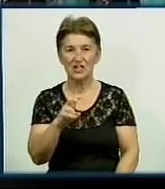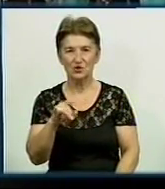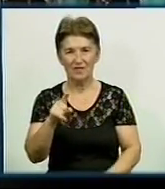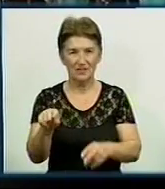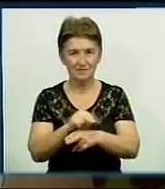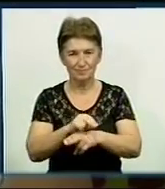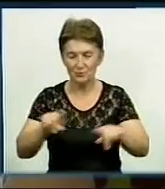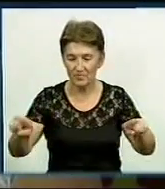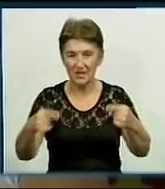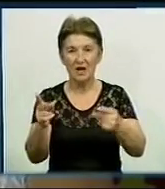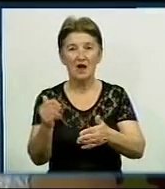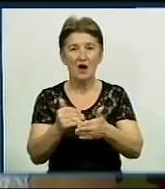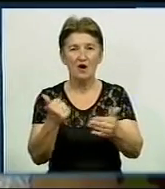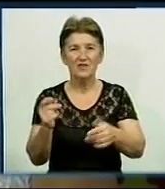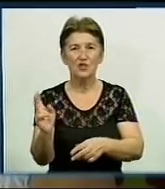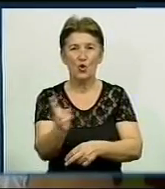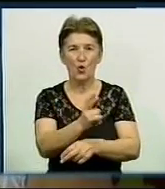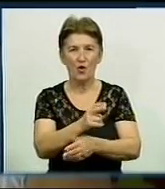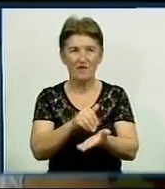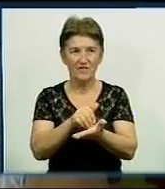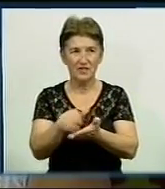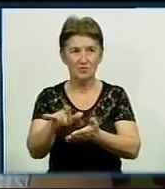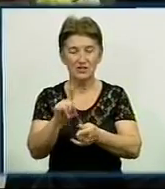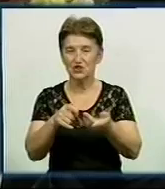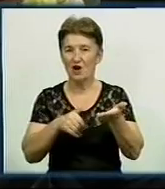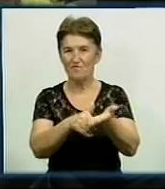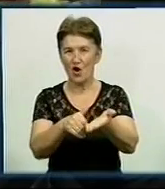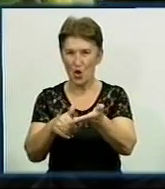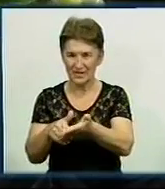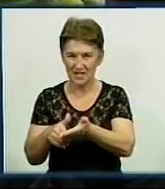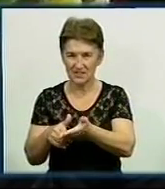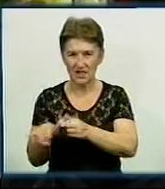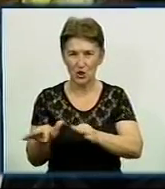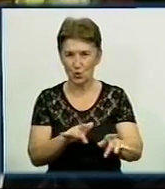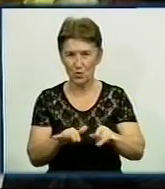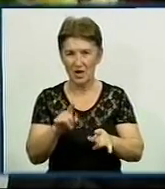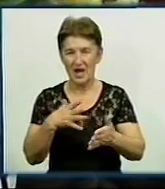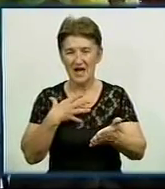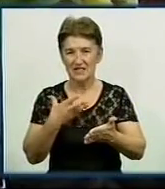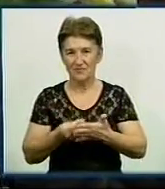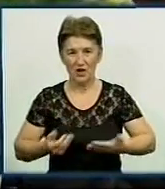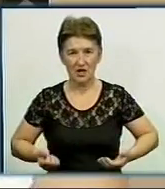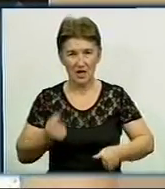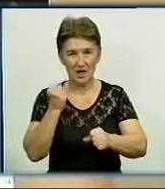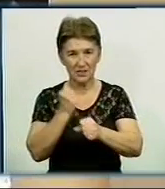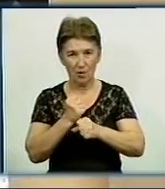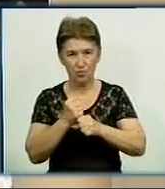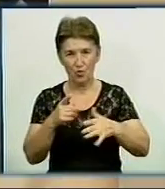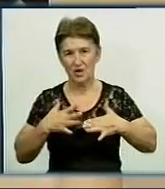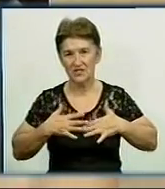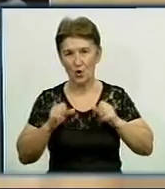тих, від кого відмовились інші. А ще очолює волонтерський рух. Своїй роботі віддала 27 років. Це